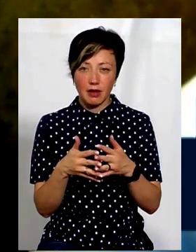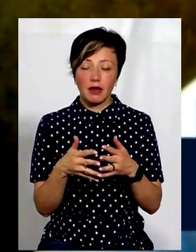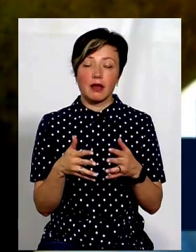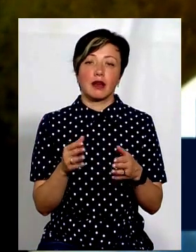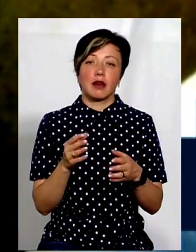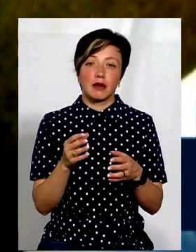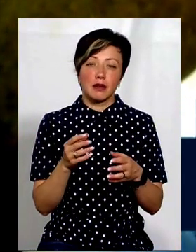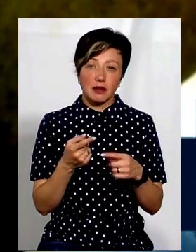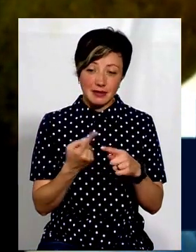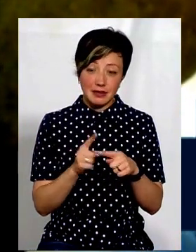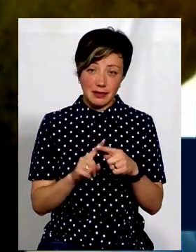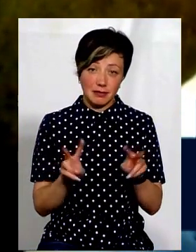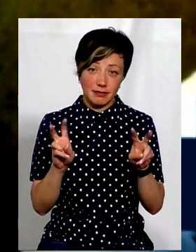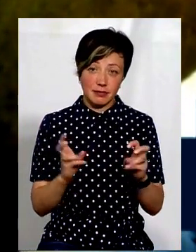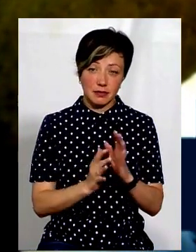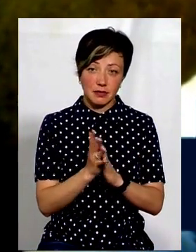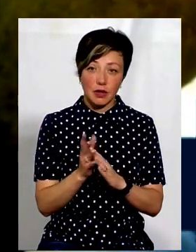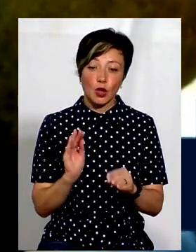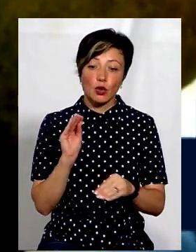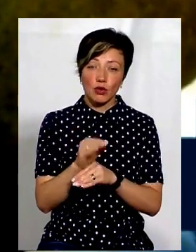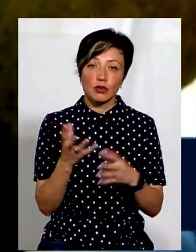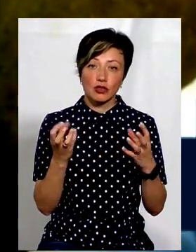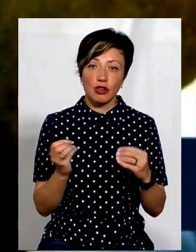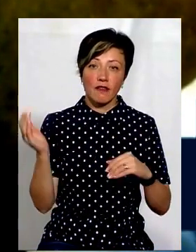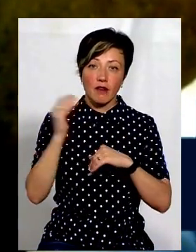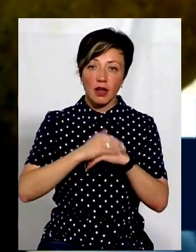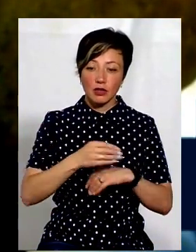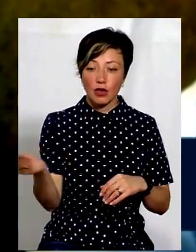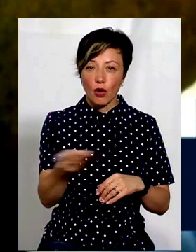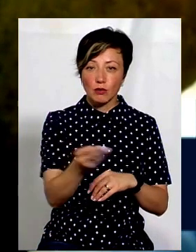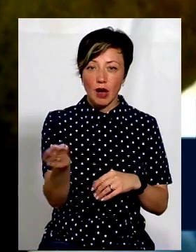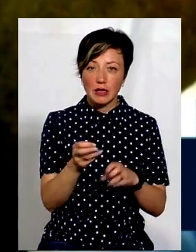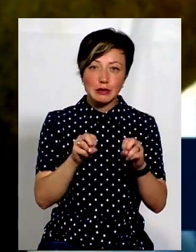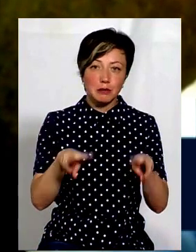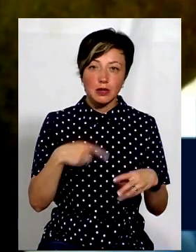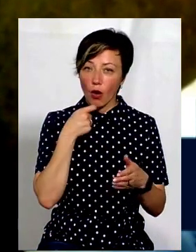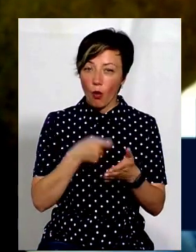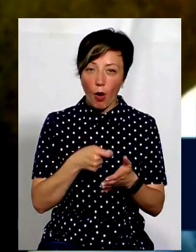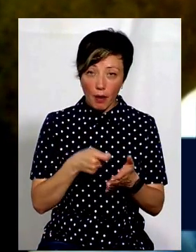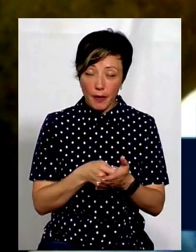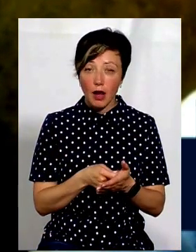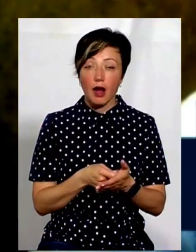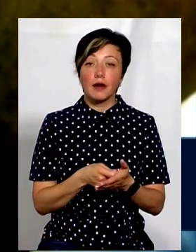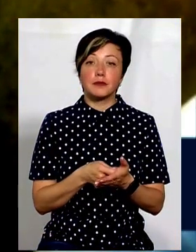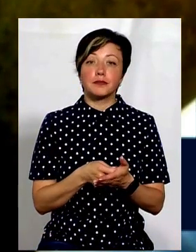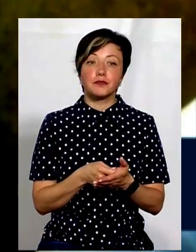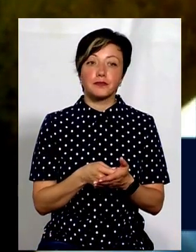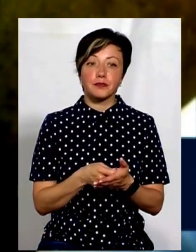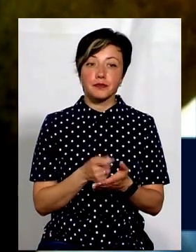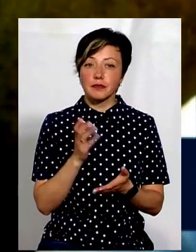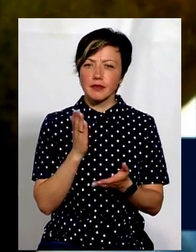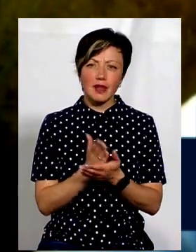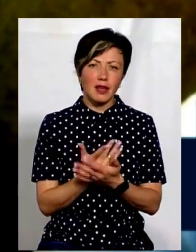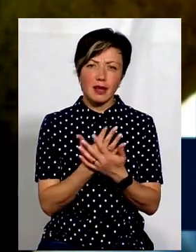додатково, власне, на щити розсипається ще ввечері компікорм. Є його також